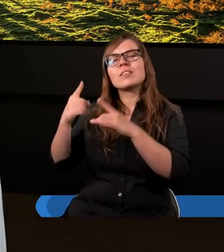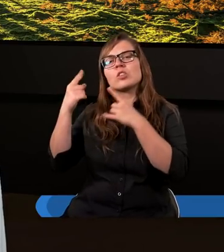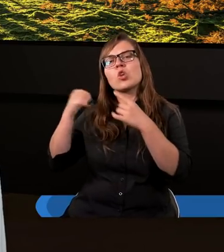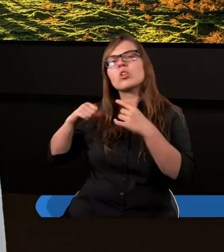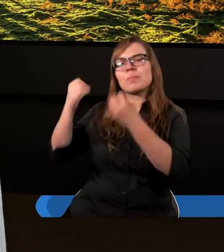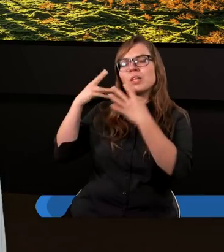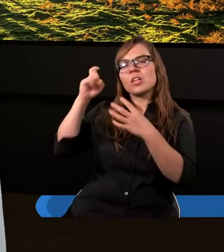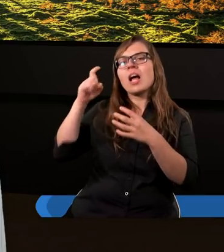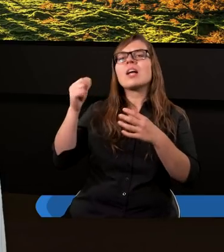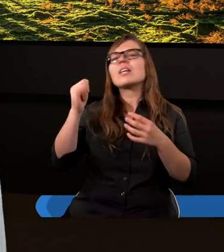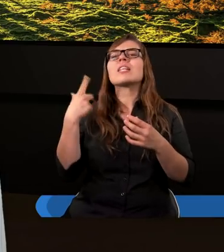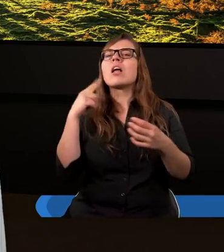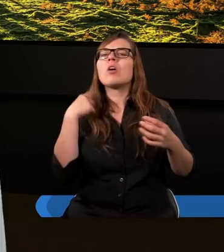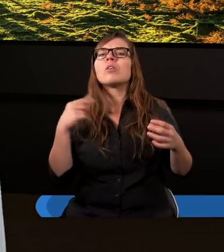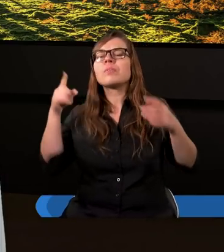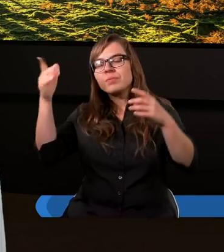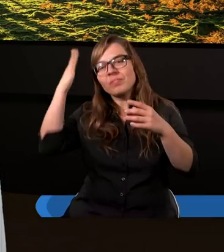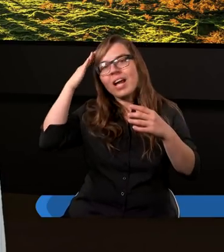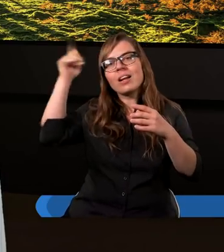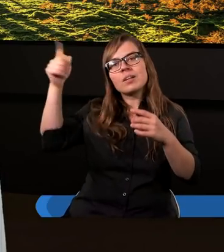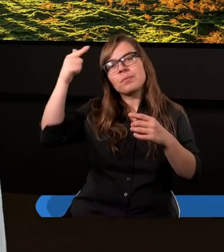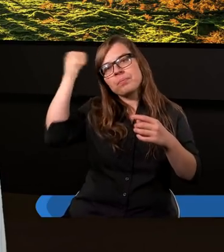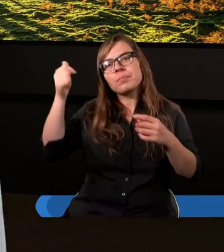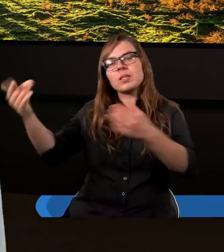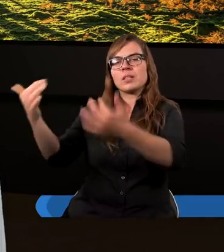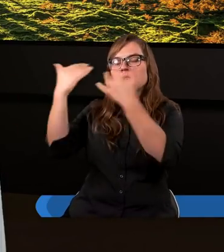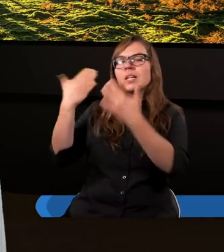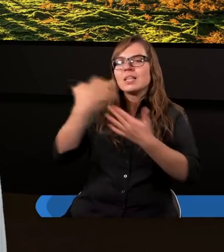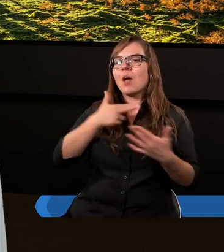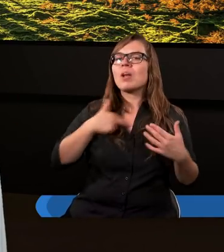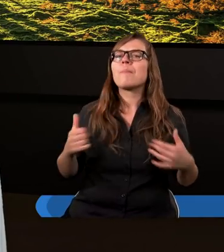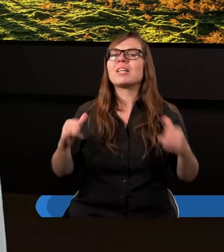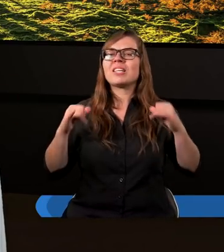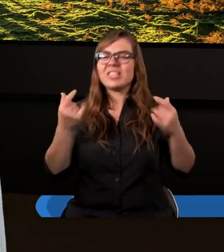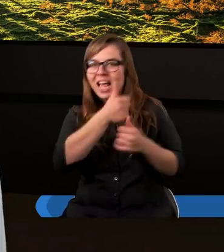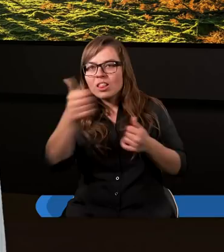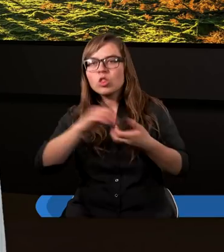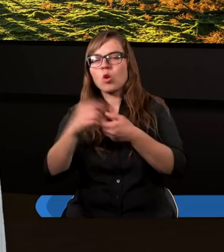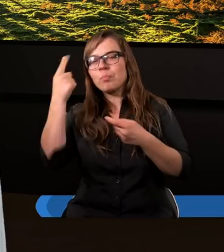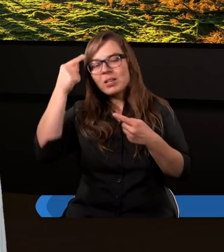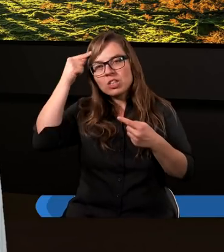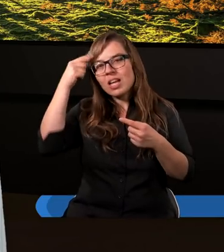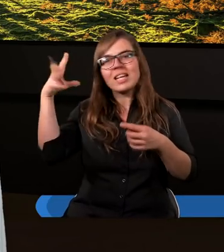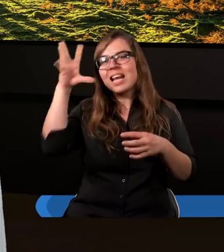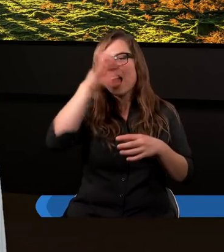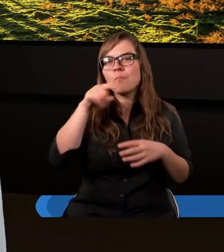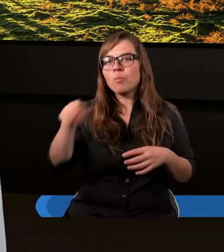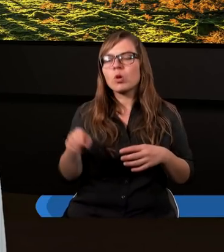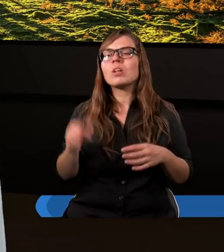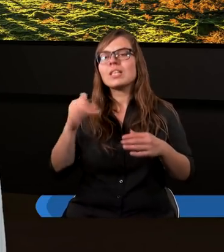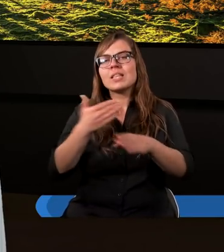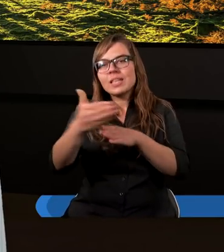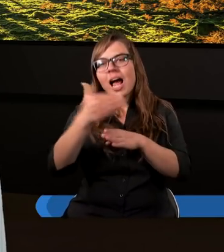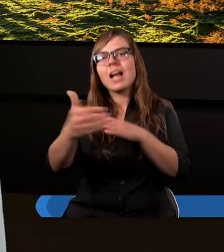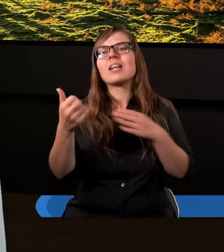Ty, Panie Boże, który dałeś nam początek jedności, powrócisz i dasz dalej